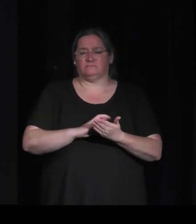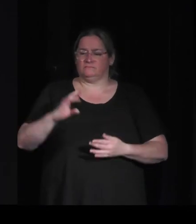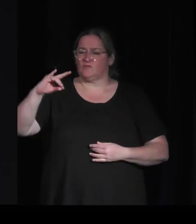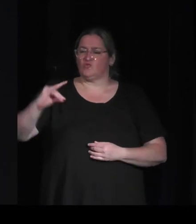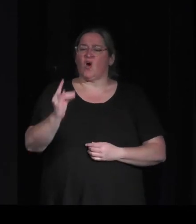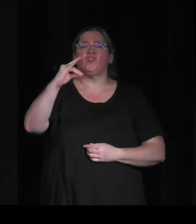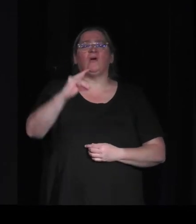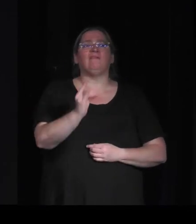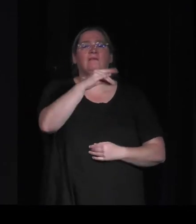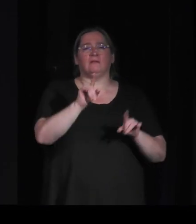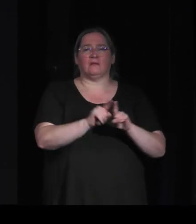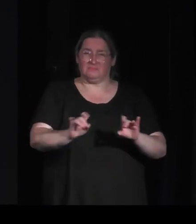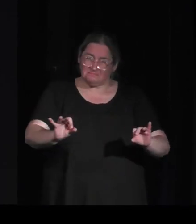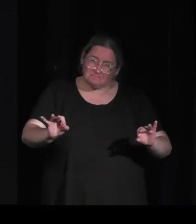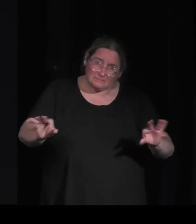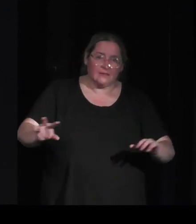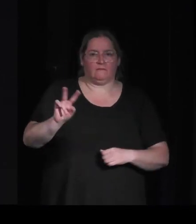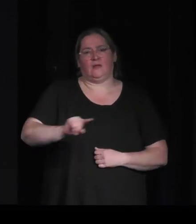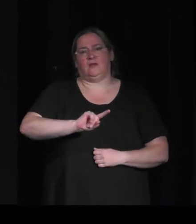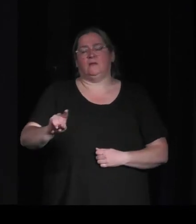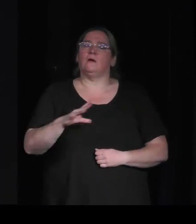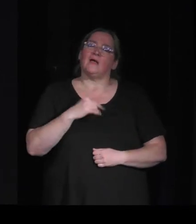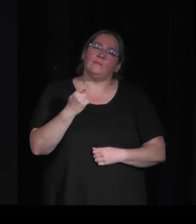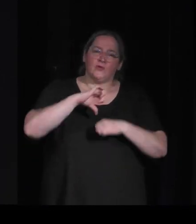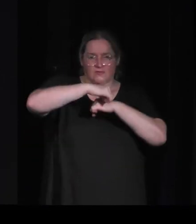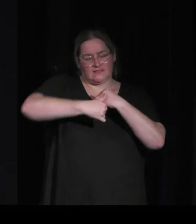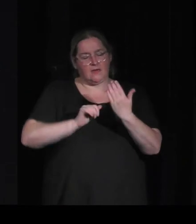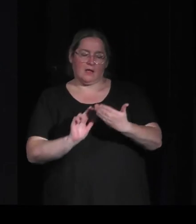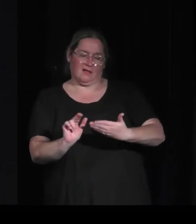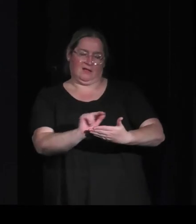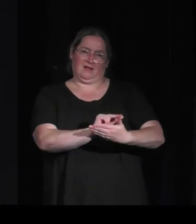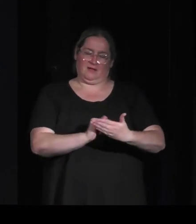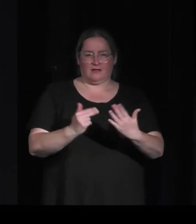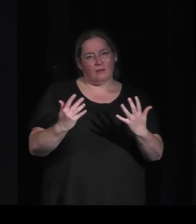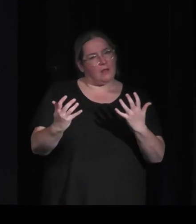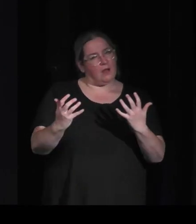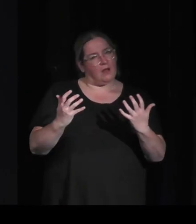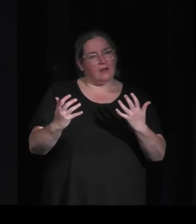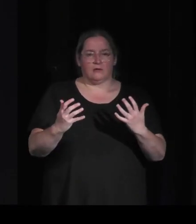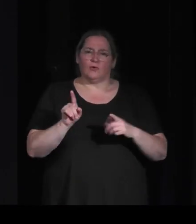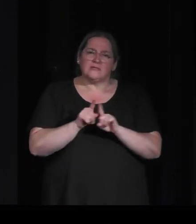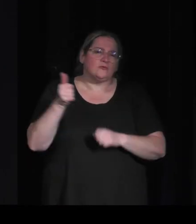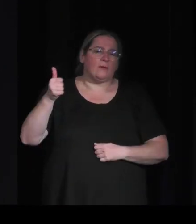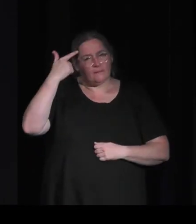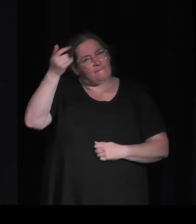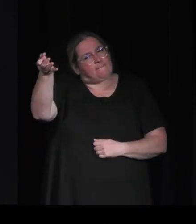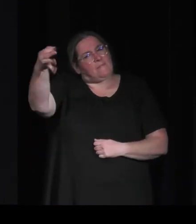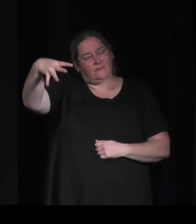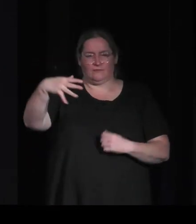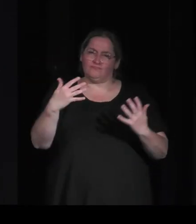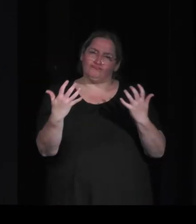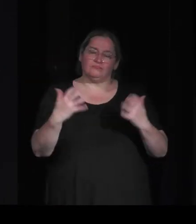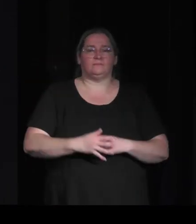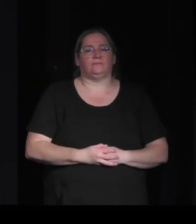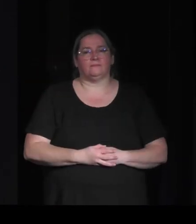réaliste c'est à dire qu'il me semble qu'il un truc très impressionniste c'est dire de rendre compte d'une vision personnelle de la dordogne et donc du coup là je suis plus curieux que si on